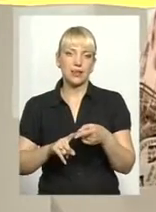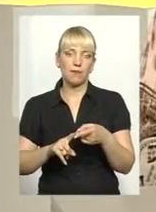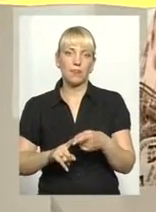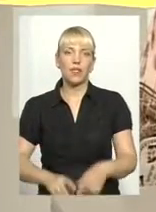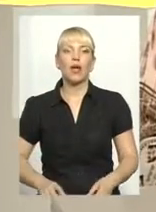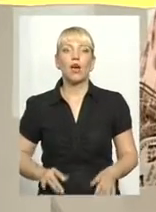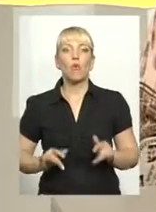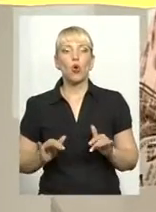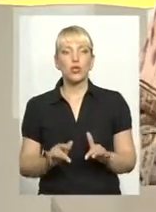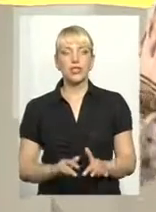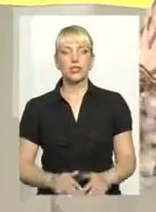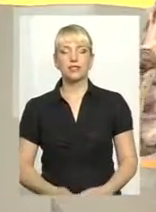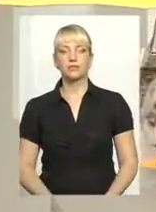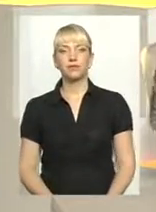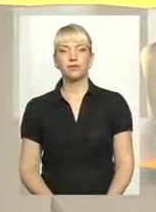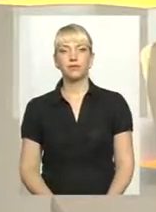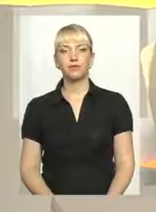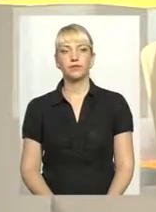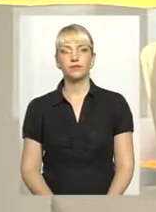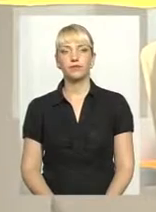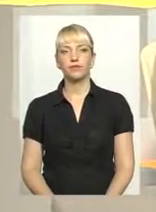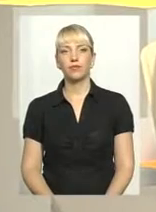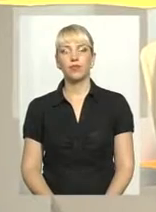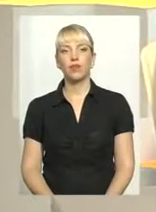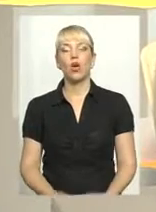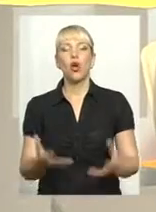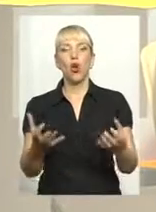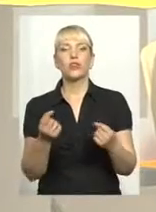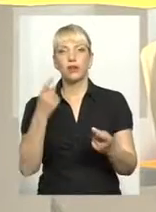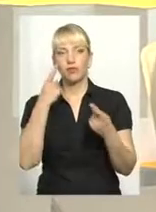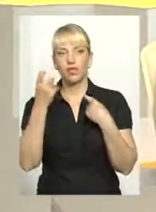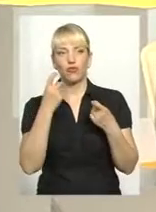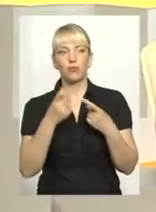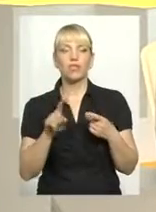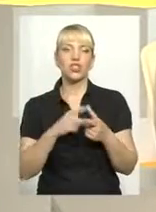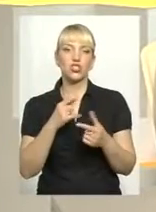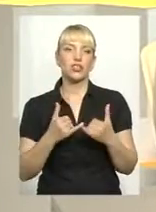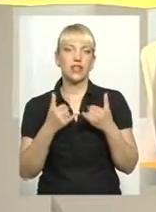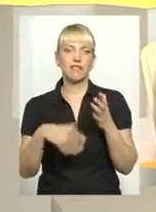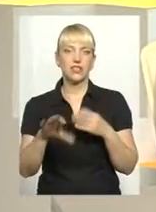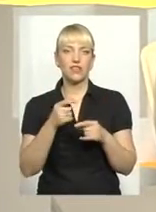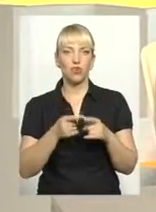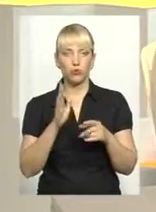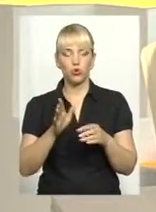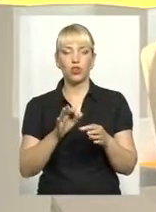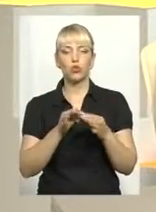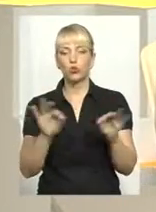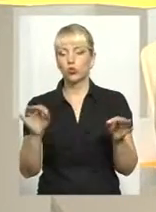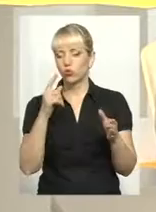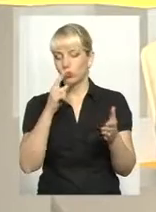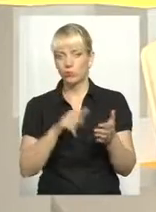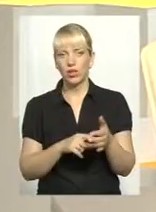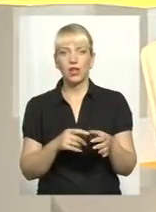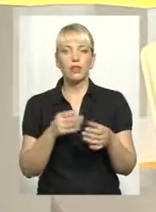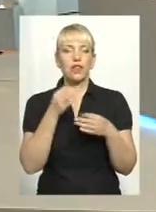Процес власне отримання інформації чи для всіх вона буде доступною? Абсолютно. Для